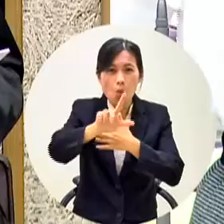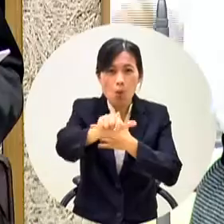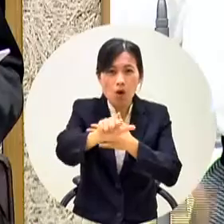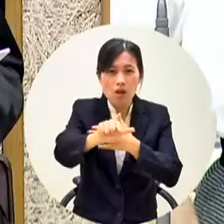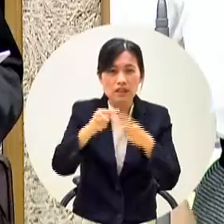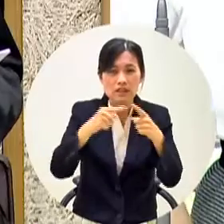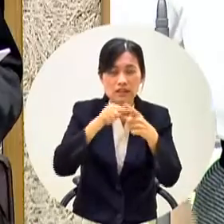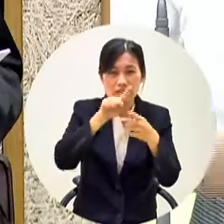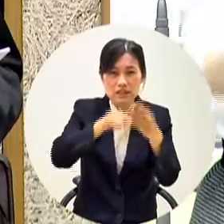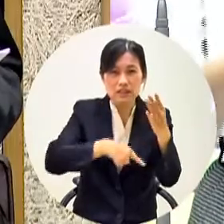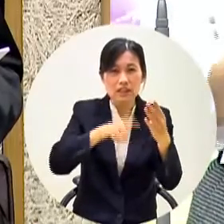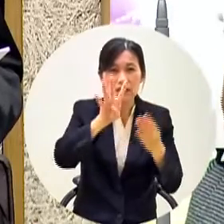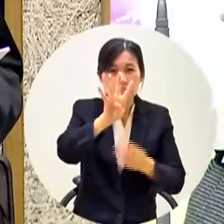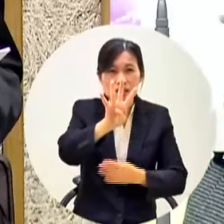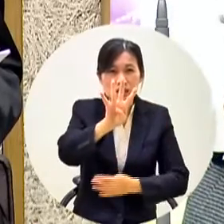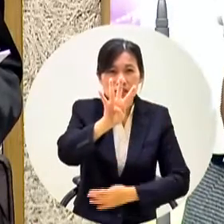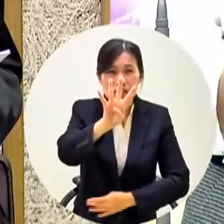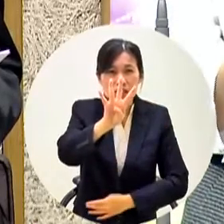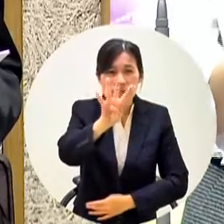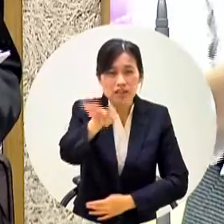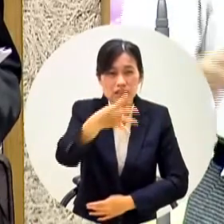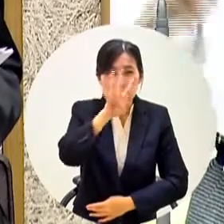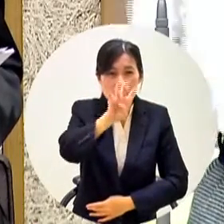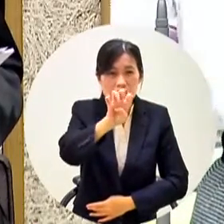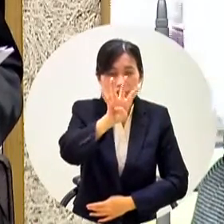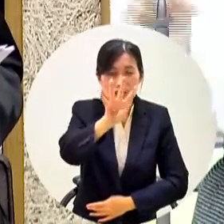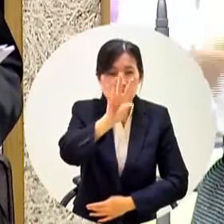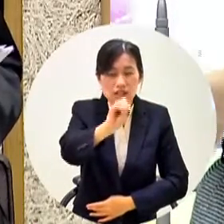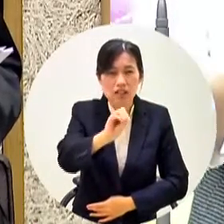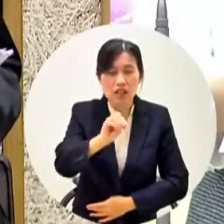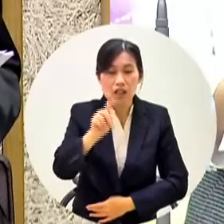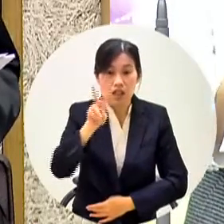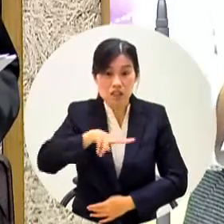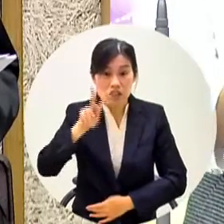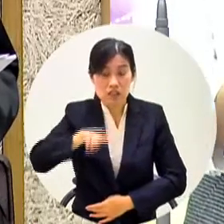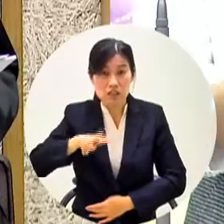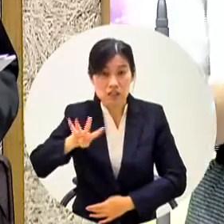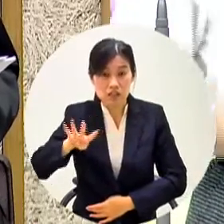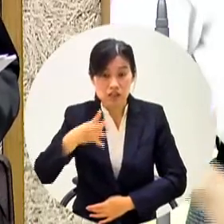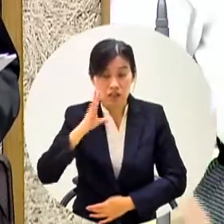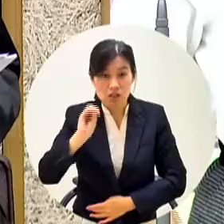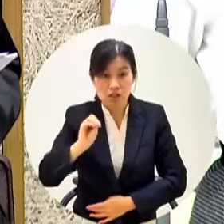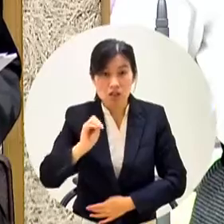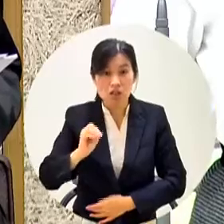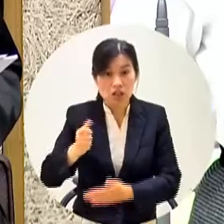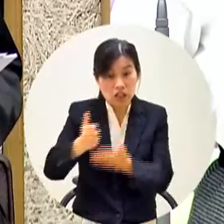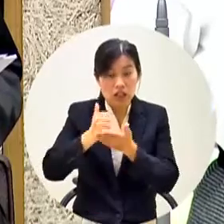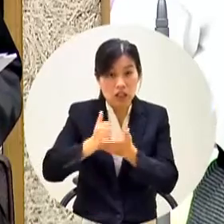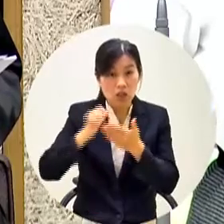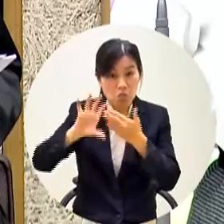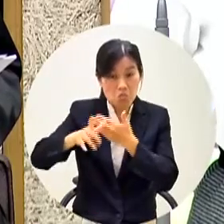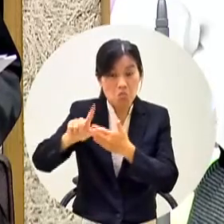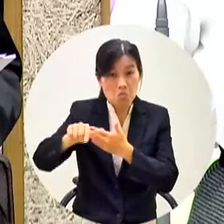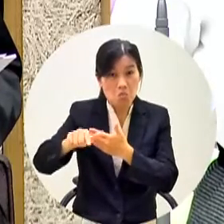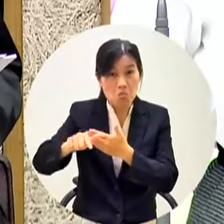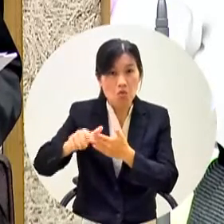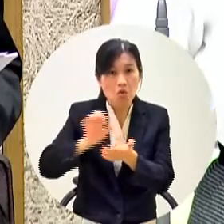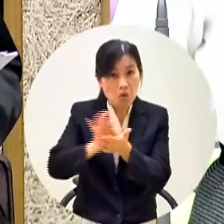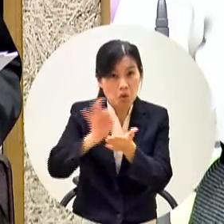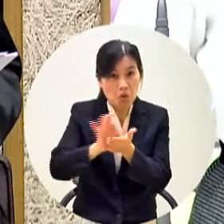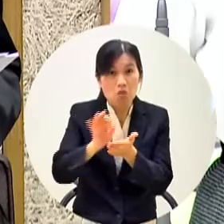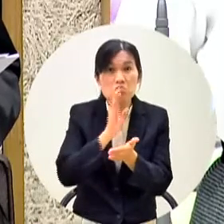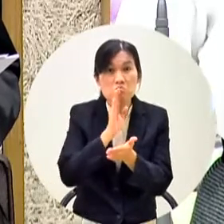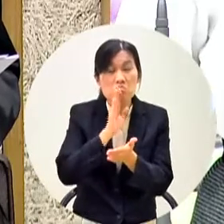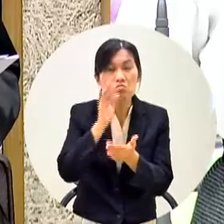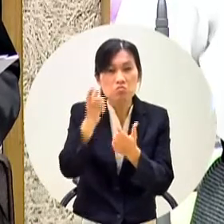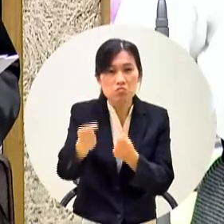444萬那筆嘛那你這個2400萬就是為了要聘這個人事會444萬花的嗎是是是